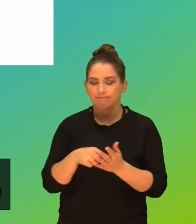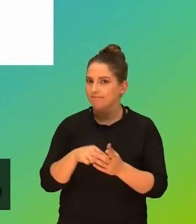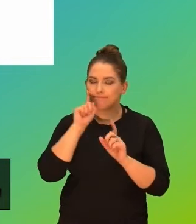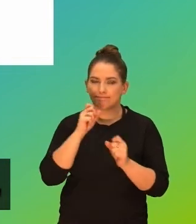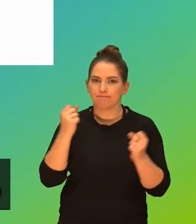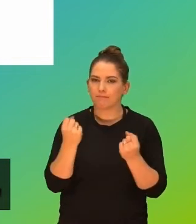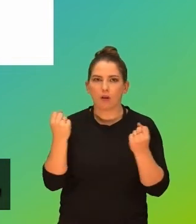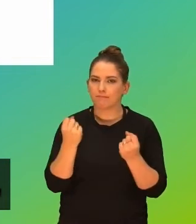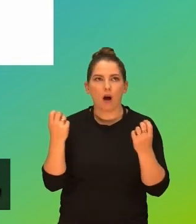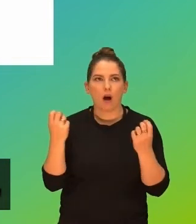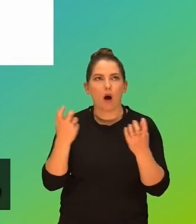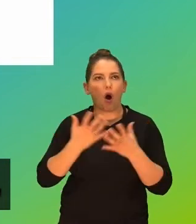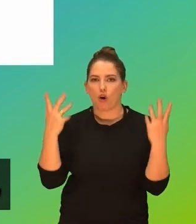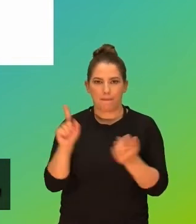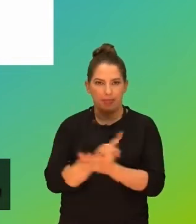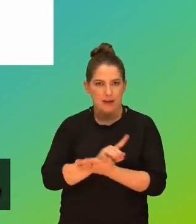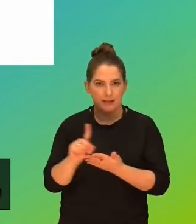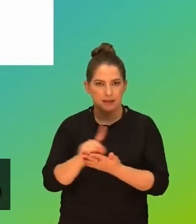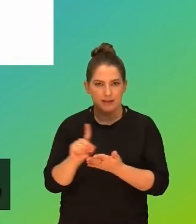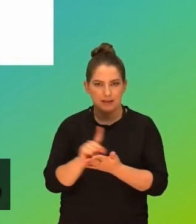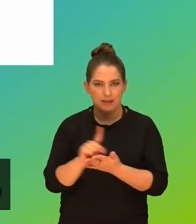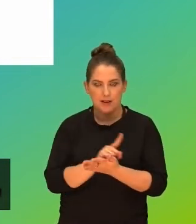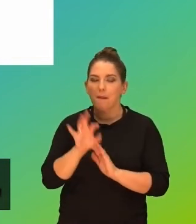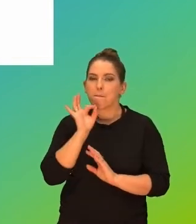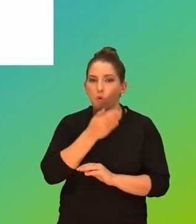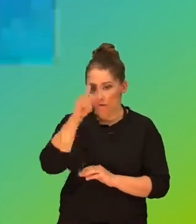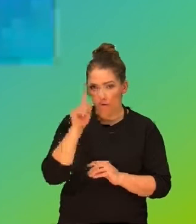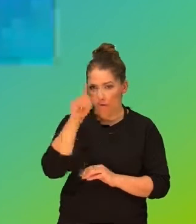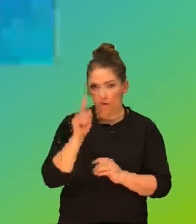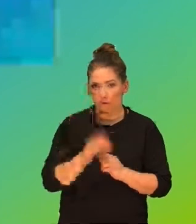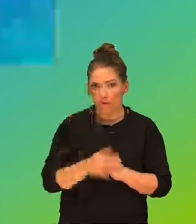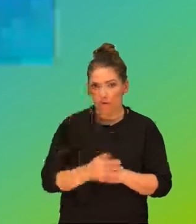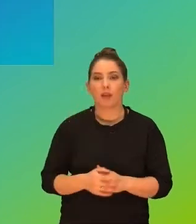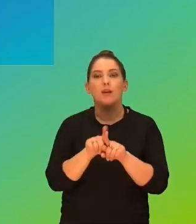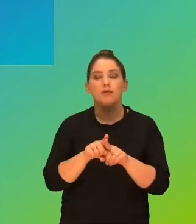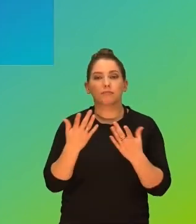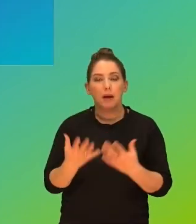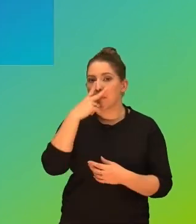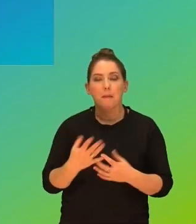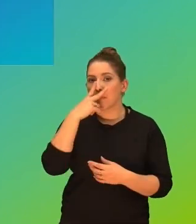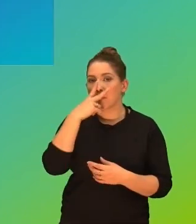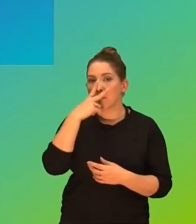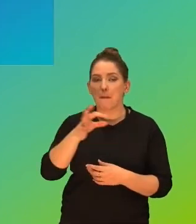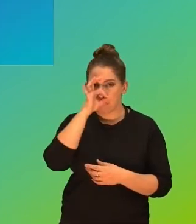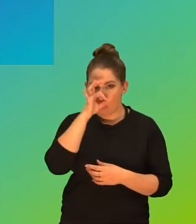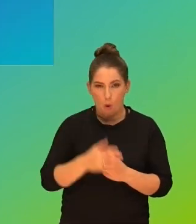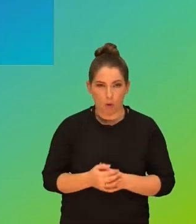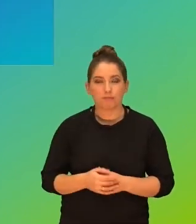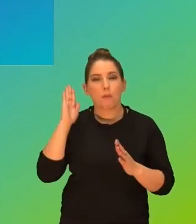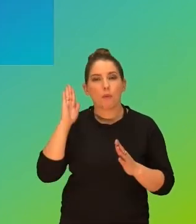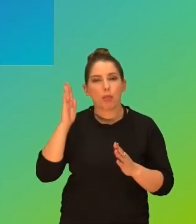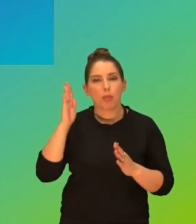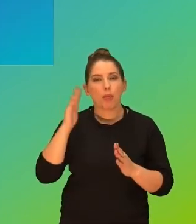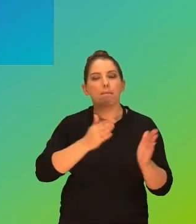naprawdę ogromne ryzyko dla młodych ludzi. Oraz popatrzmy na pornografię i potem